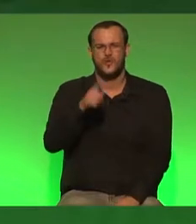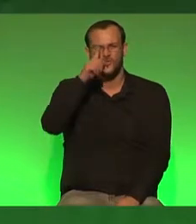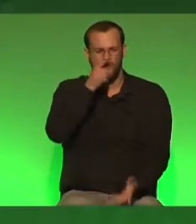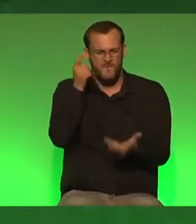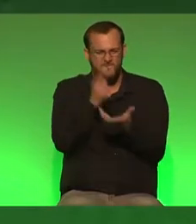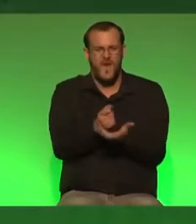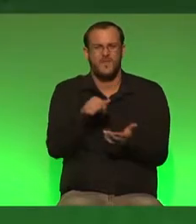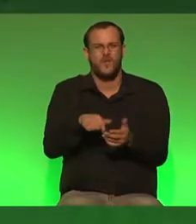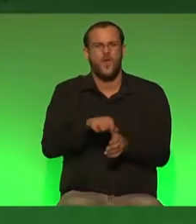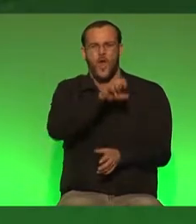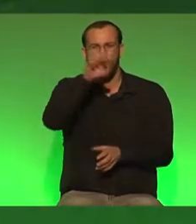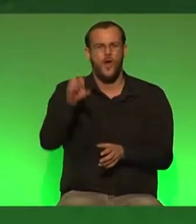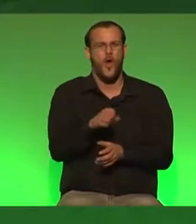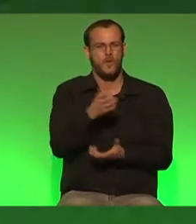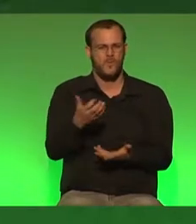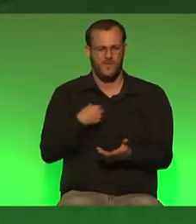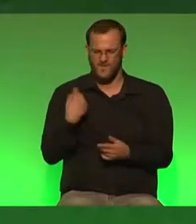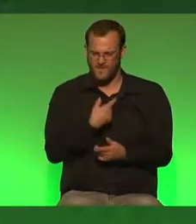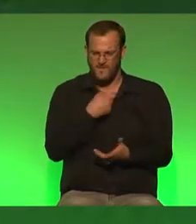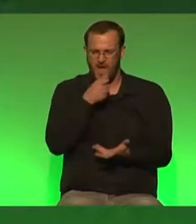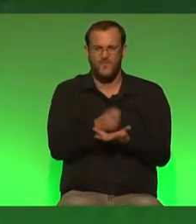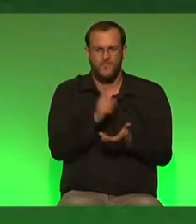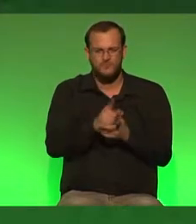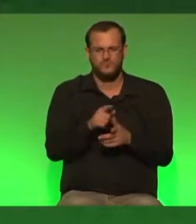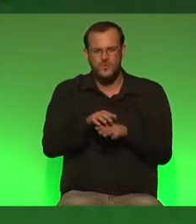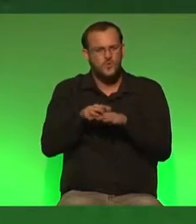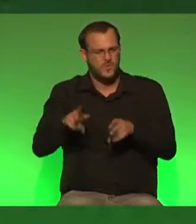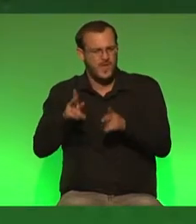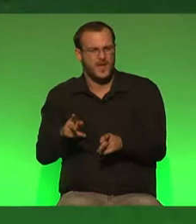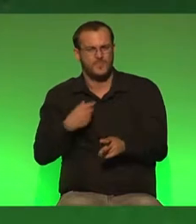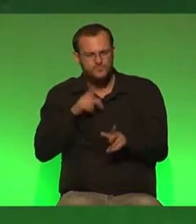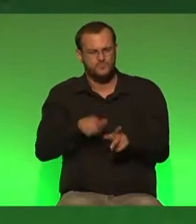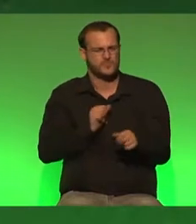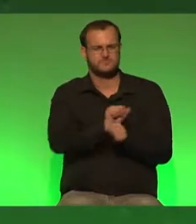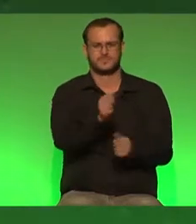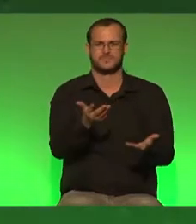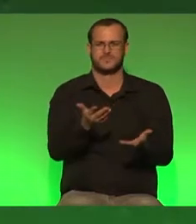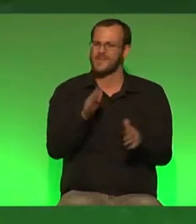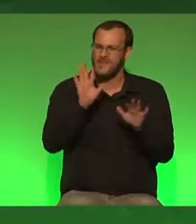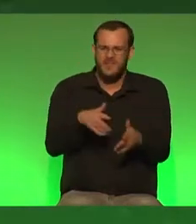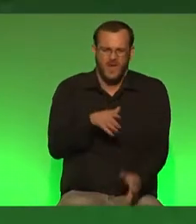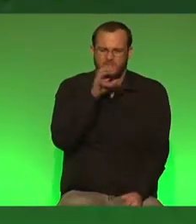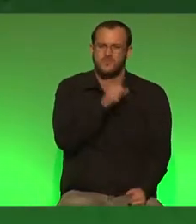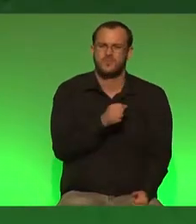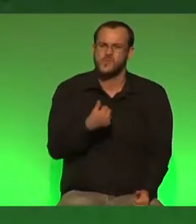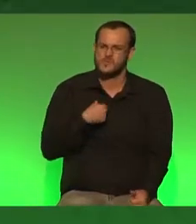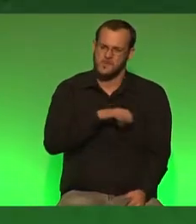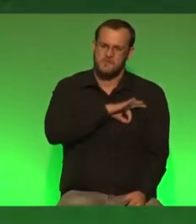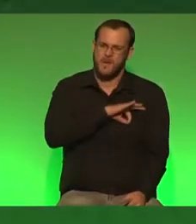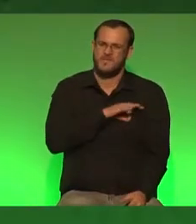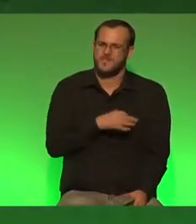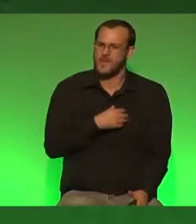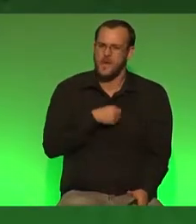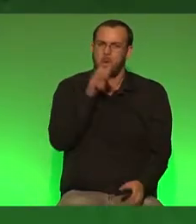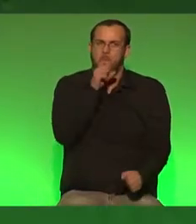Verantwortung in Europa und unserer Verantwortung vor den Grundrechten. Das darf man niemals beschweigen. Unsere Partei hat das